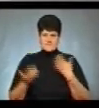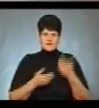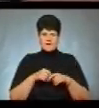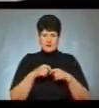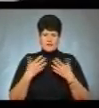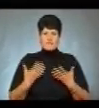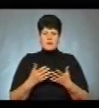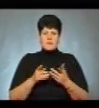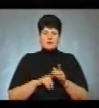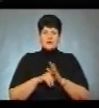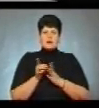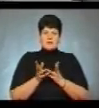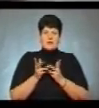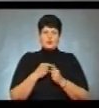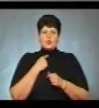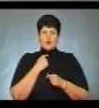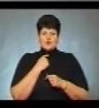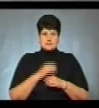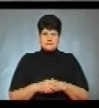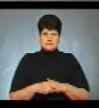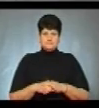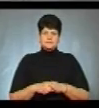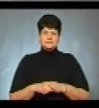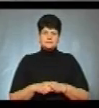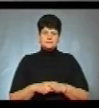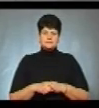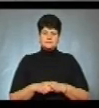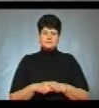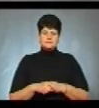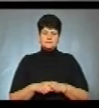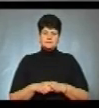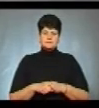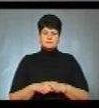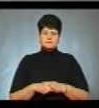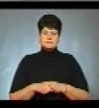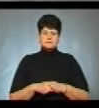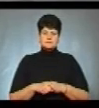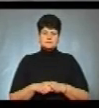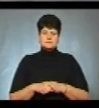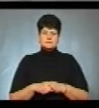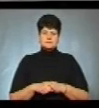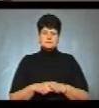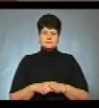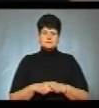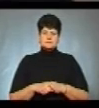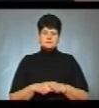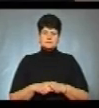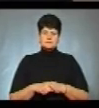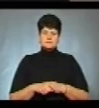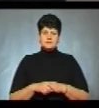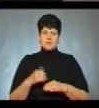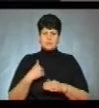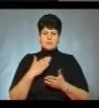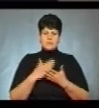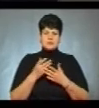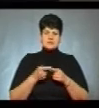бюлетенями і перераховують голоси. Вісім, дев'ять, десять. Ми маємо